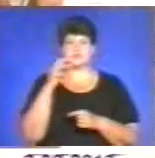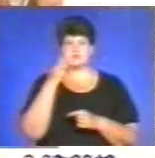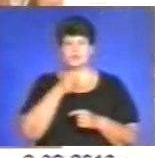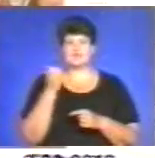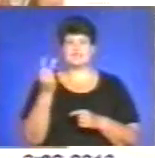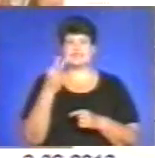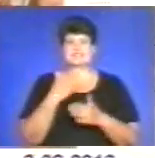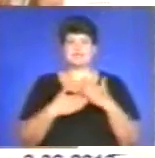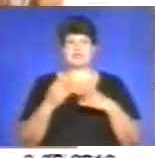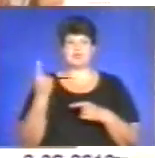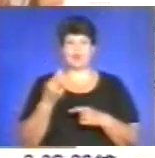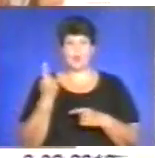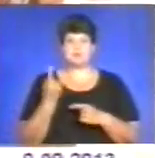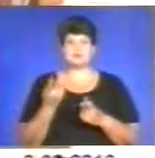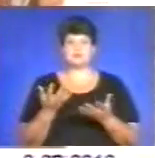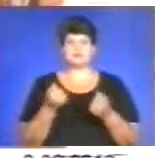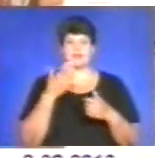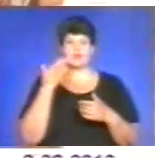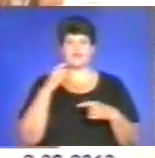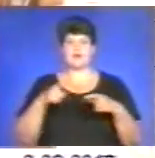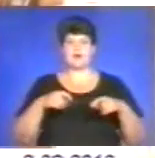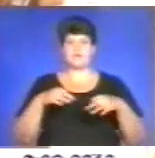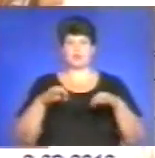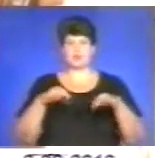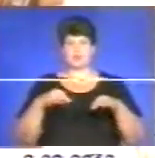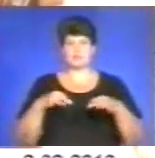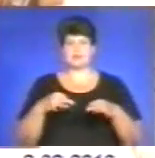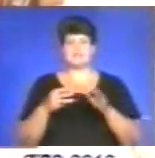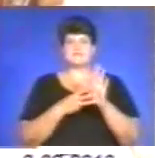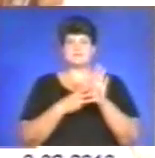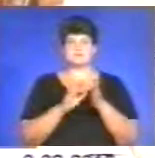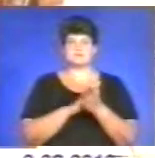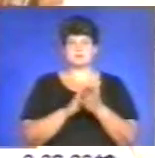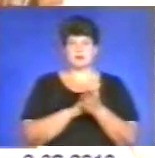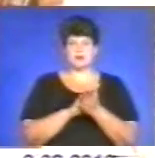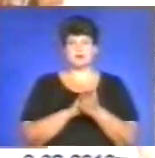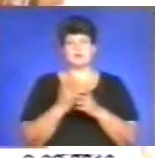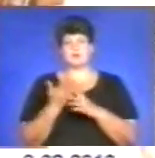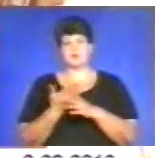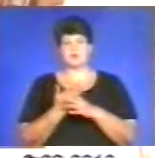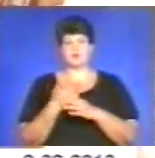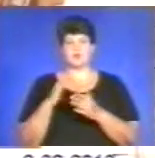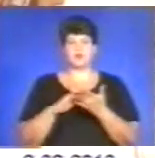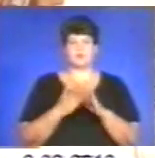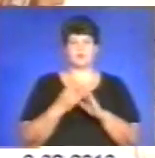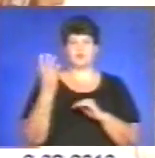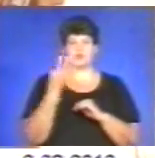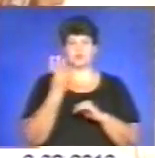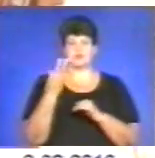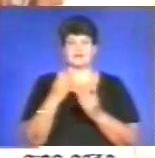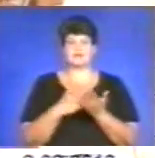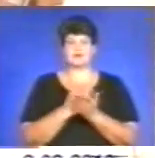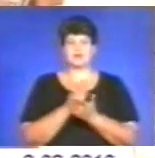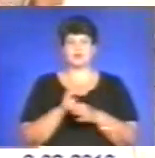інвалідів області отримали легкові автомобілі, з них 8 безкоштовно та на пільгових умовах, та 4 в якості